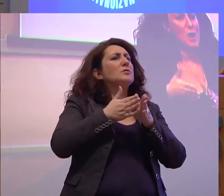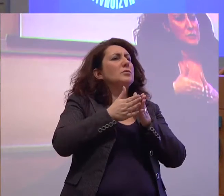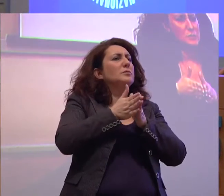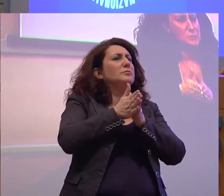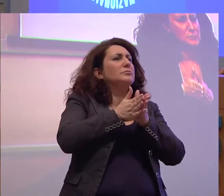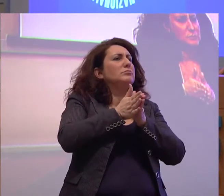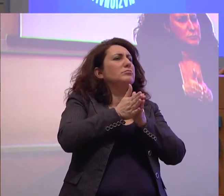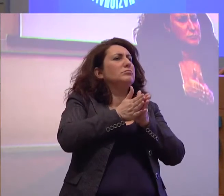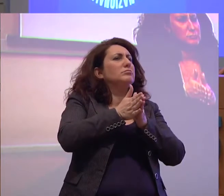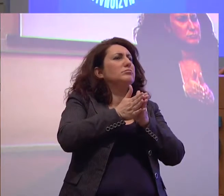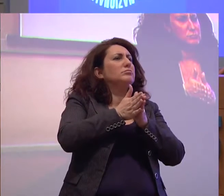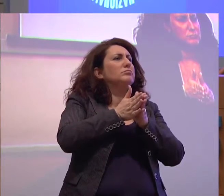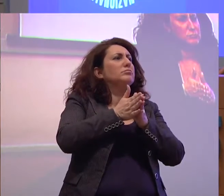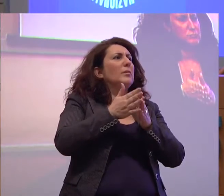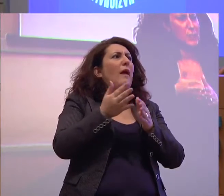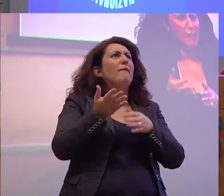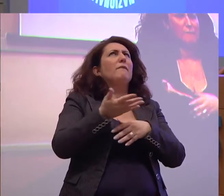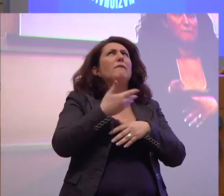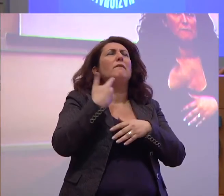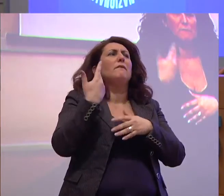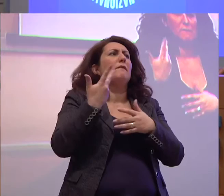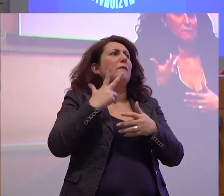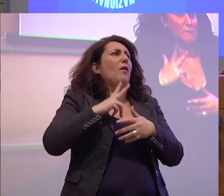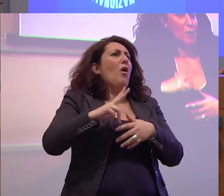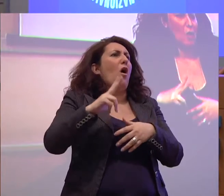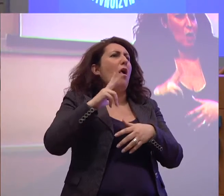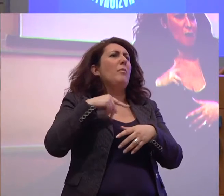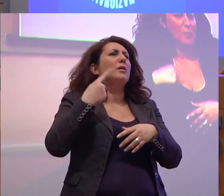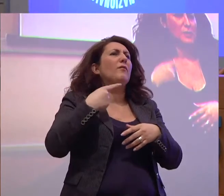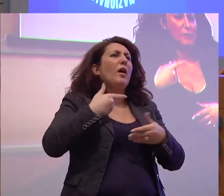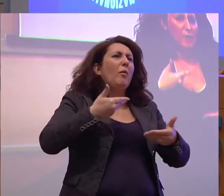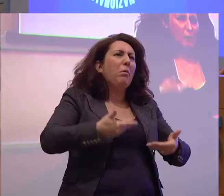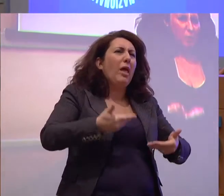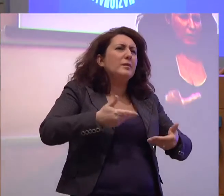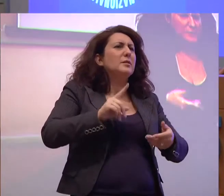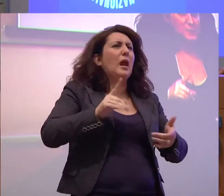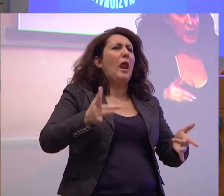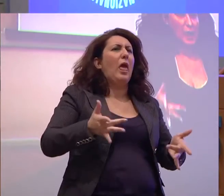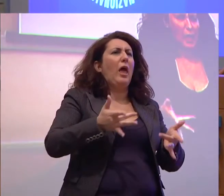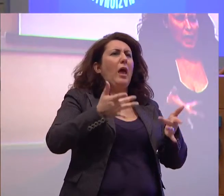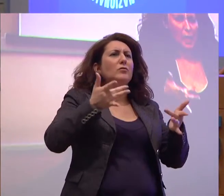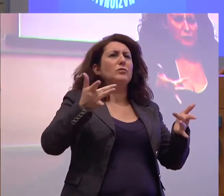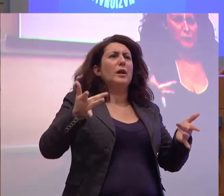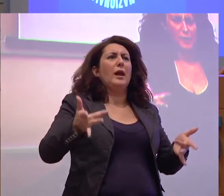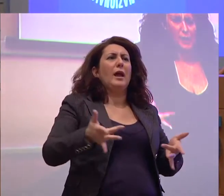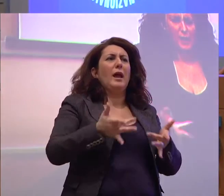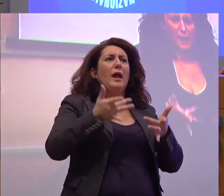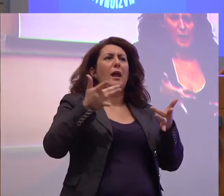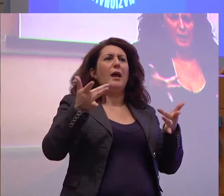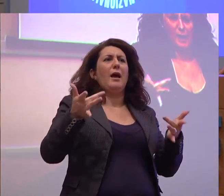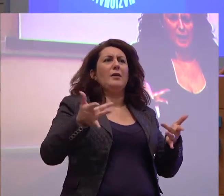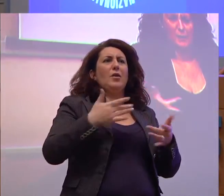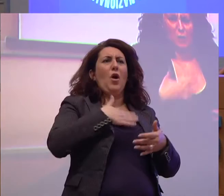straordinaria per alleggerirsi di presenze che